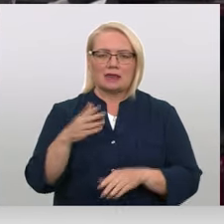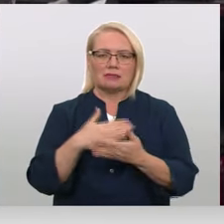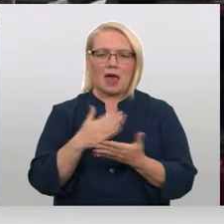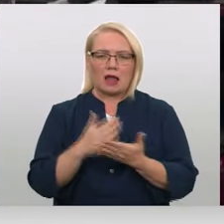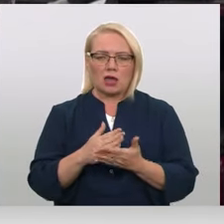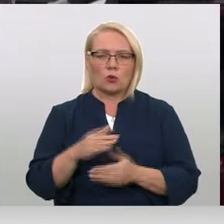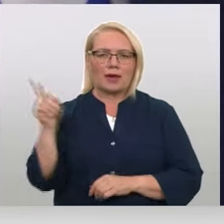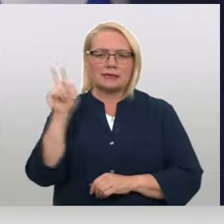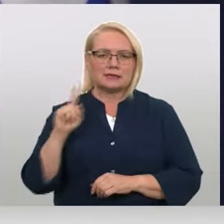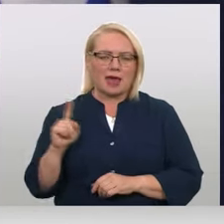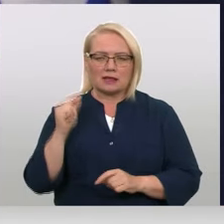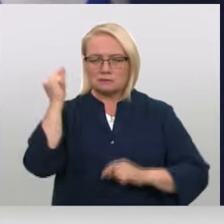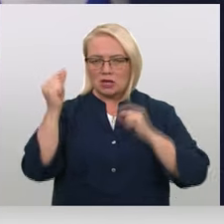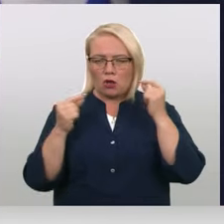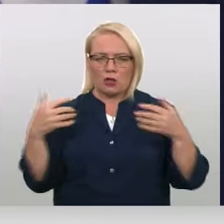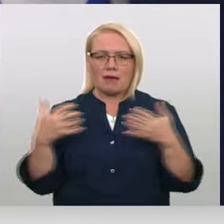psiholoģiskā kara.